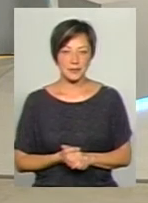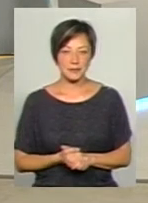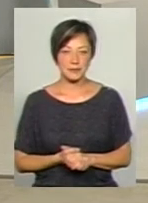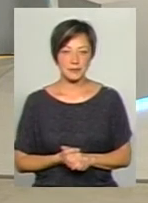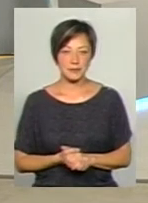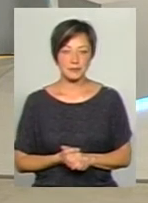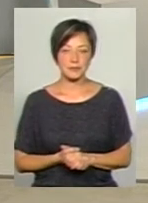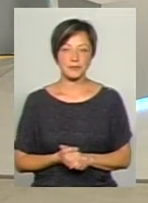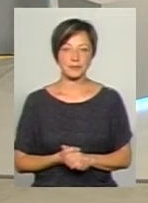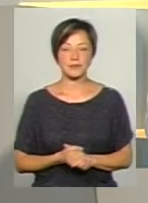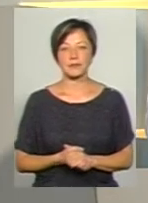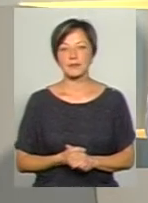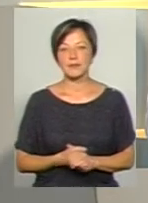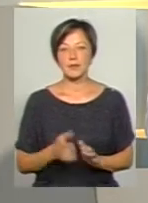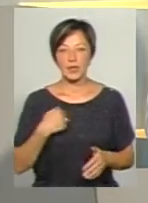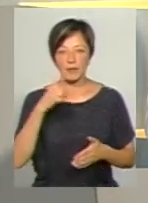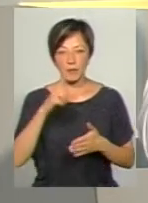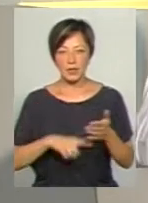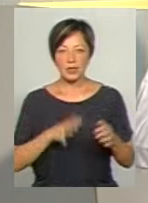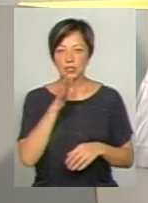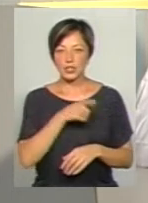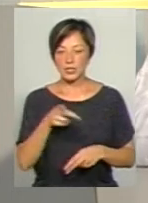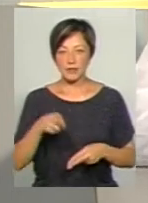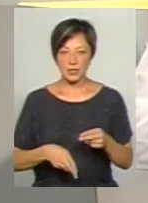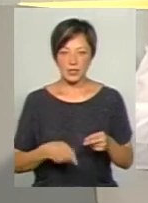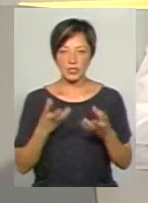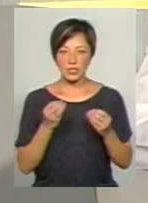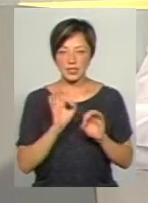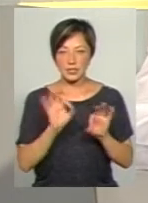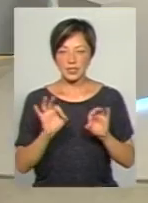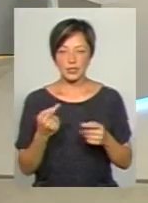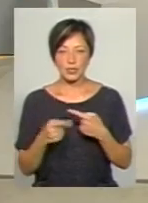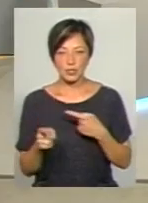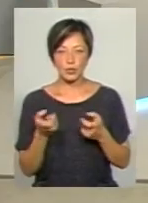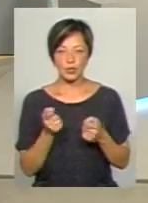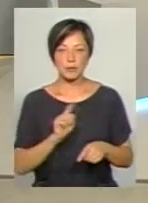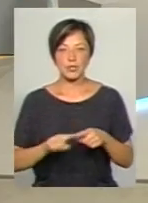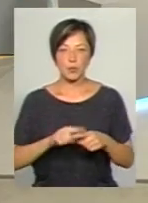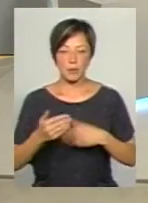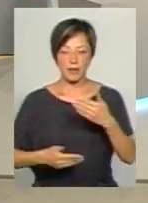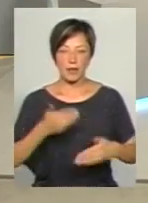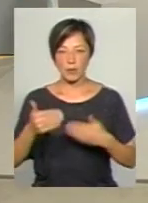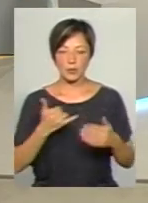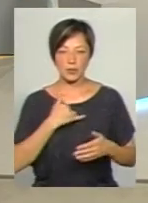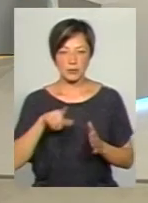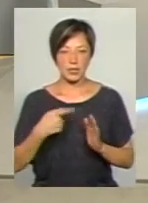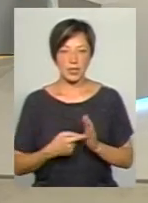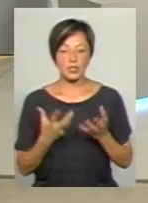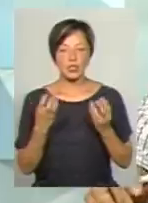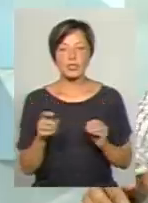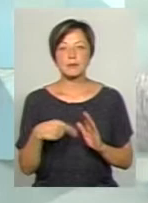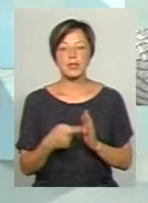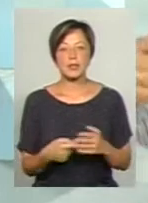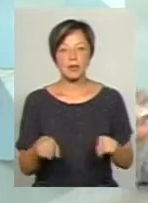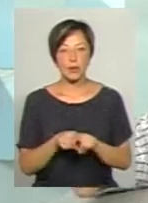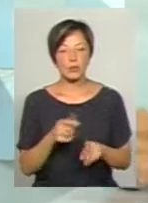Тому я впевнений, я бачу, час вичерпаться, я міг би назвати ще інші. Так, трошки прискоримо темпу, у нас є ще питання. хотів ще тоді запитати,